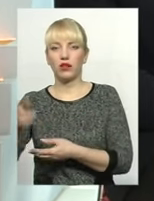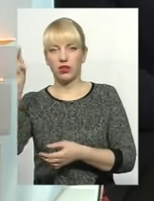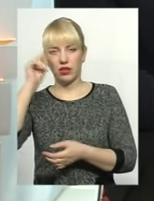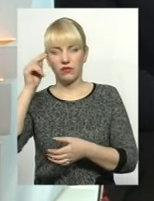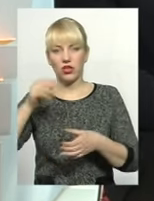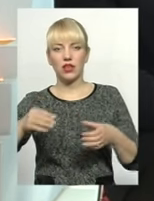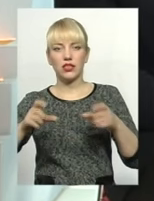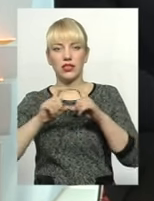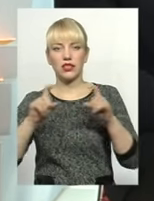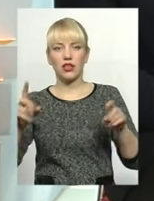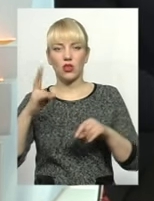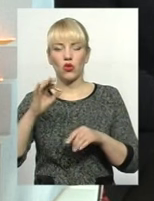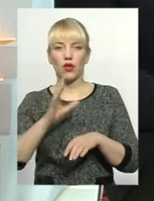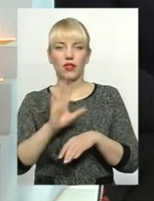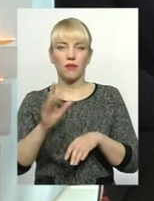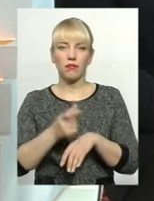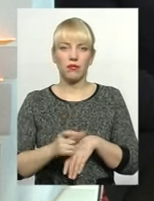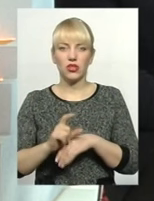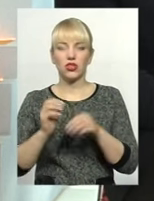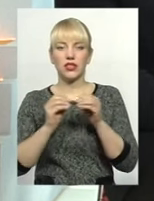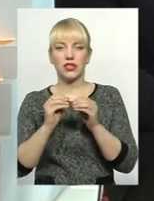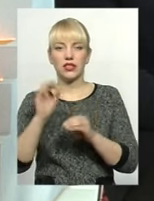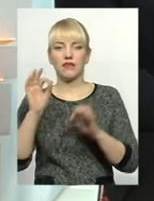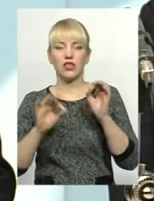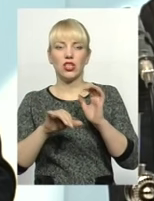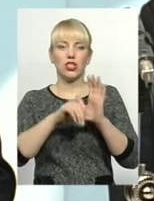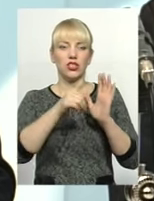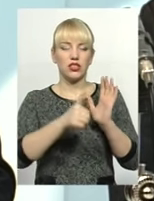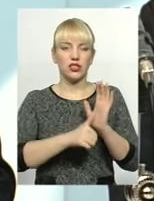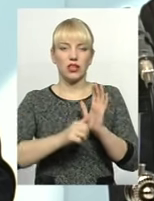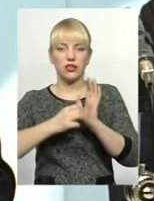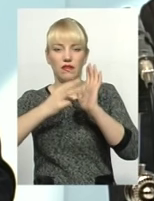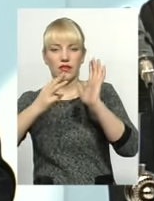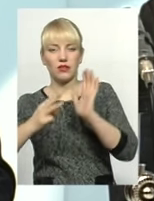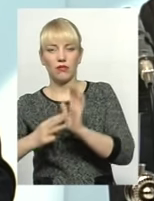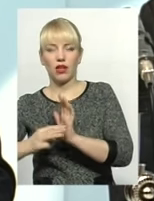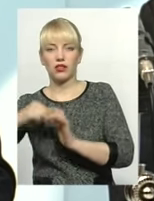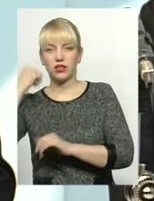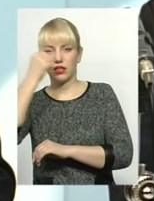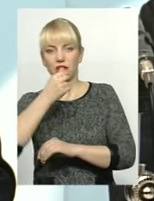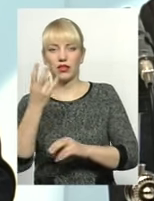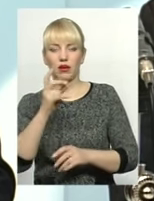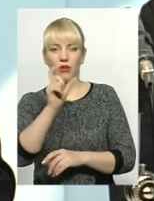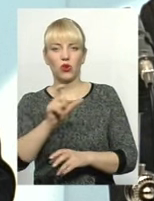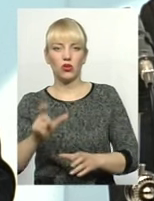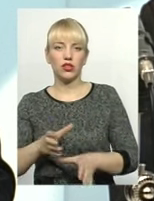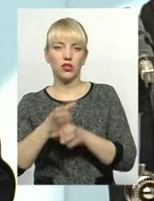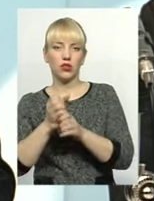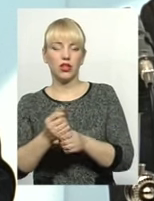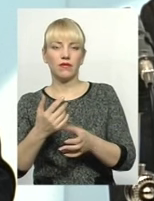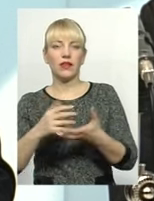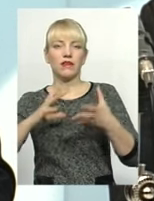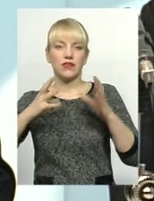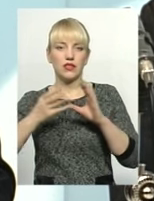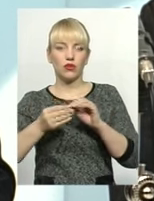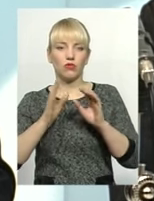10% протягом трьох років, це 16-17-18 рік, потрібно скорочувати. Якщо брати в цілому, то колектив за три роки